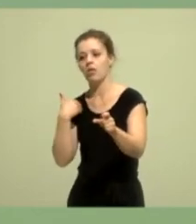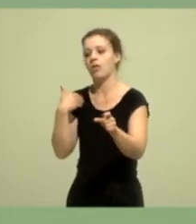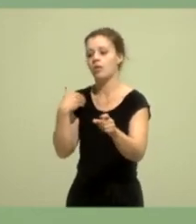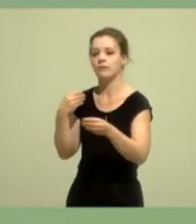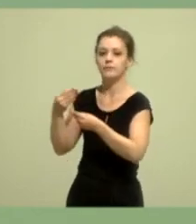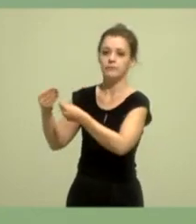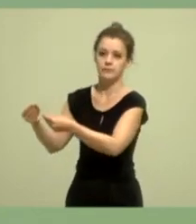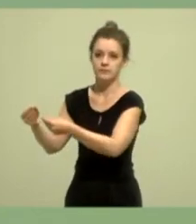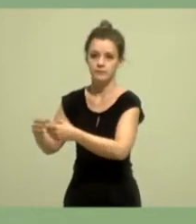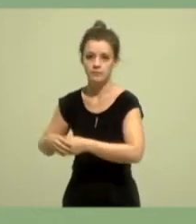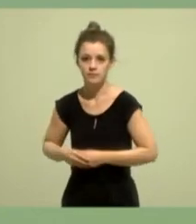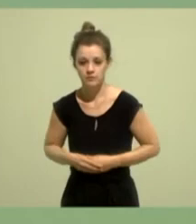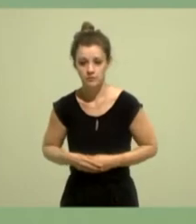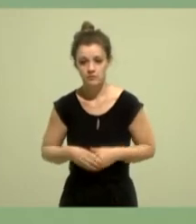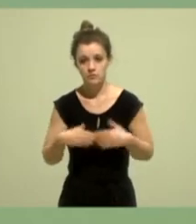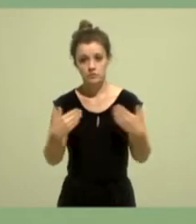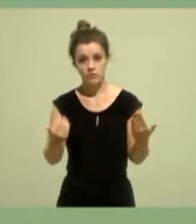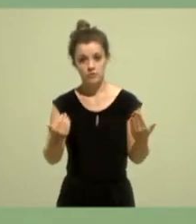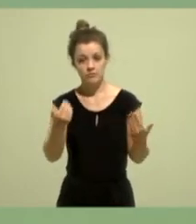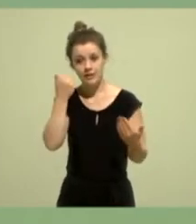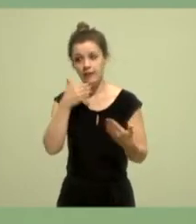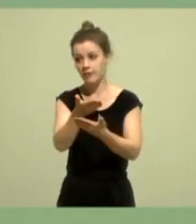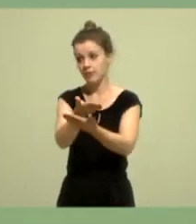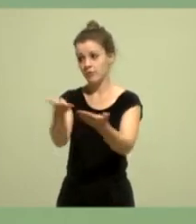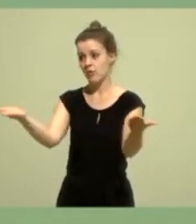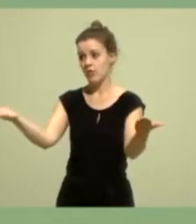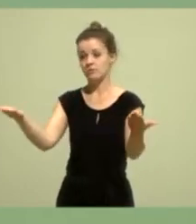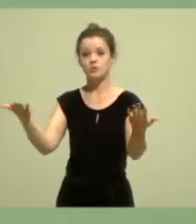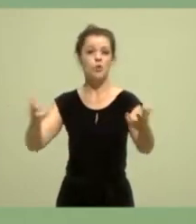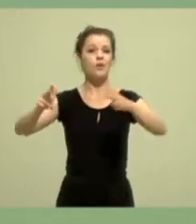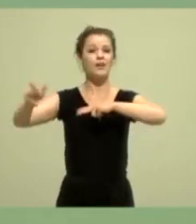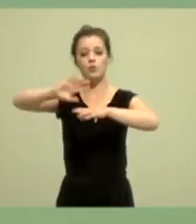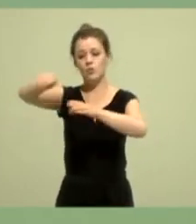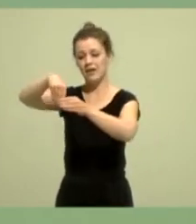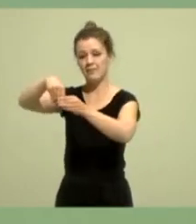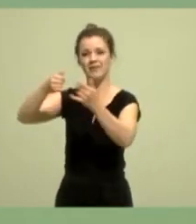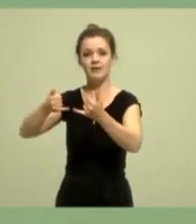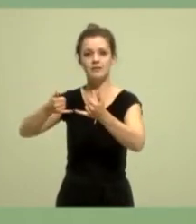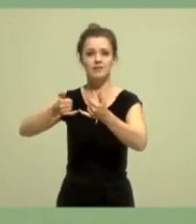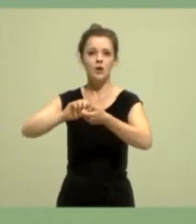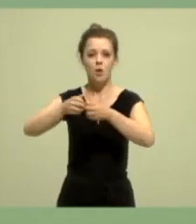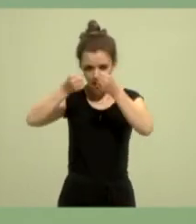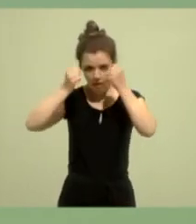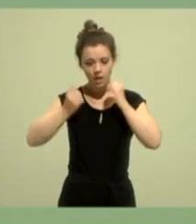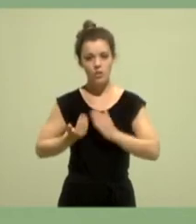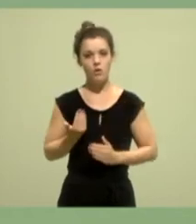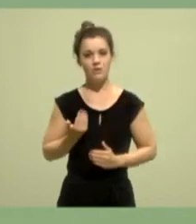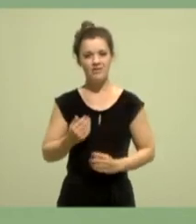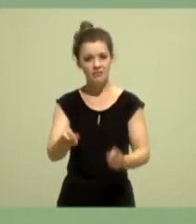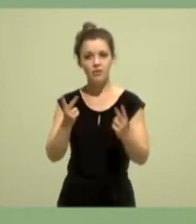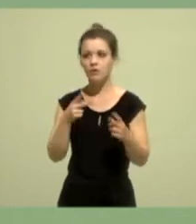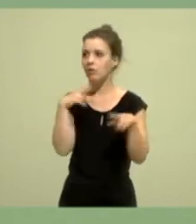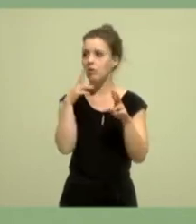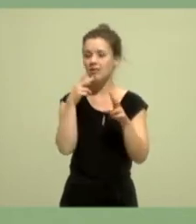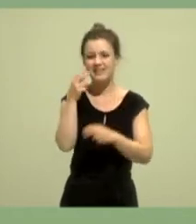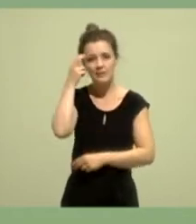wir eine neue Rolle ein, die ein kluges, strategisches Denken erfordert. Und dabei dürfen wir uns nicht im Tagesgeschäft verlieren.